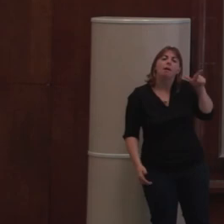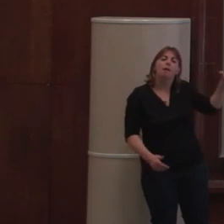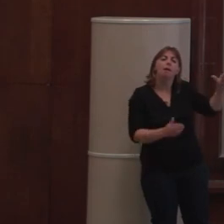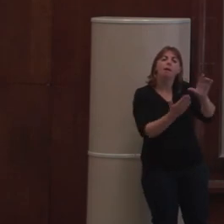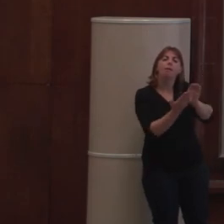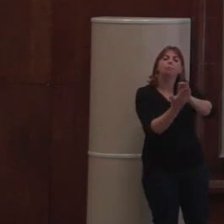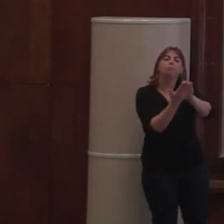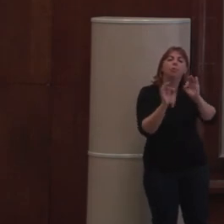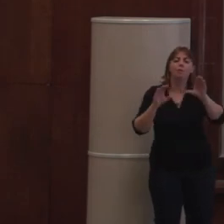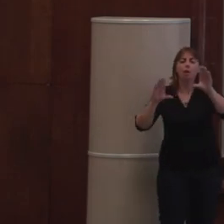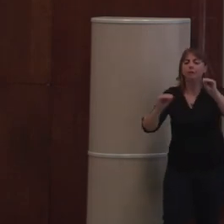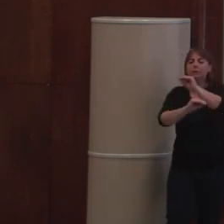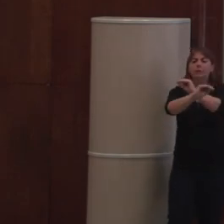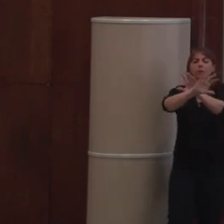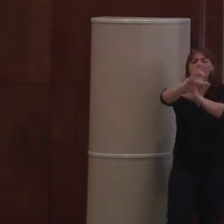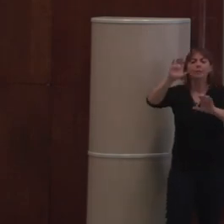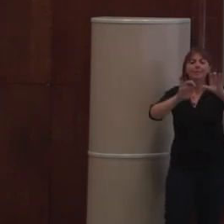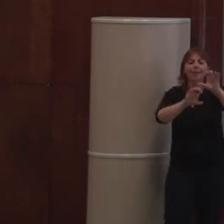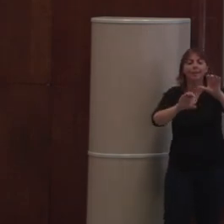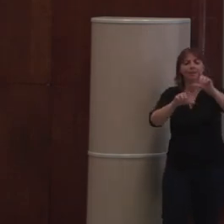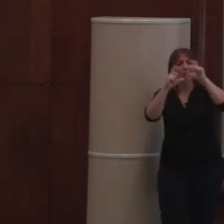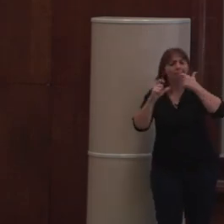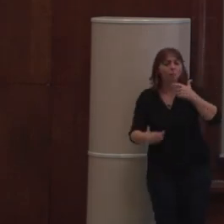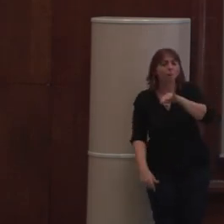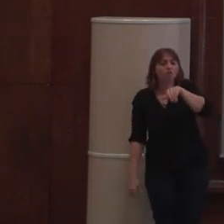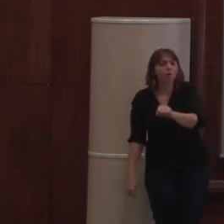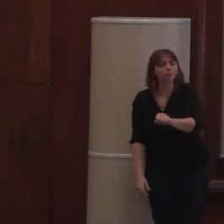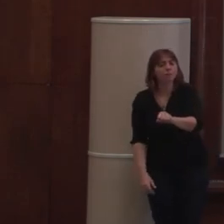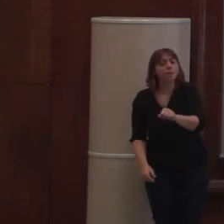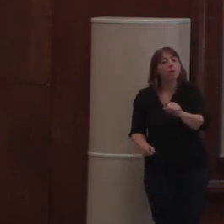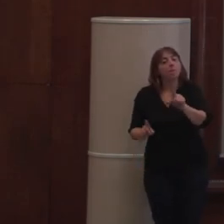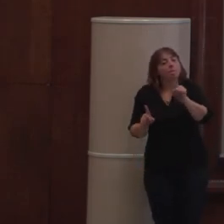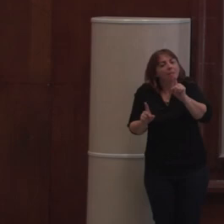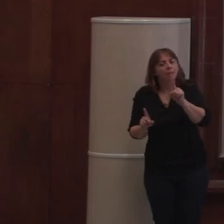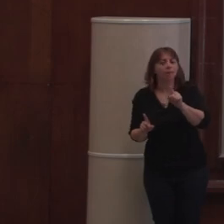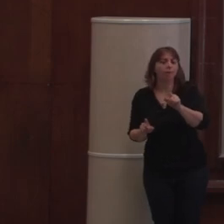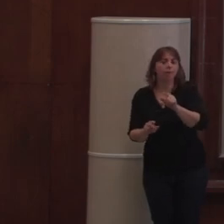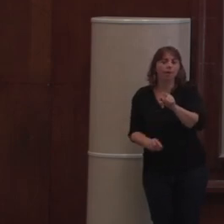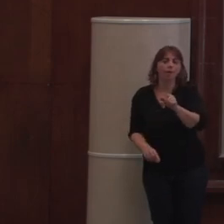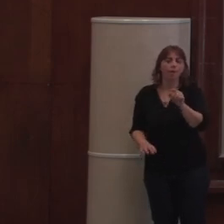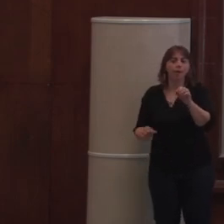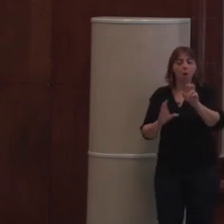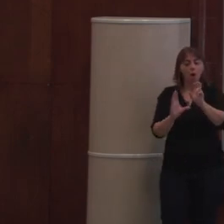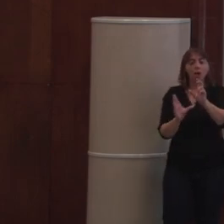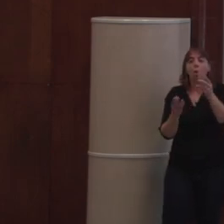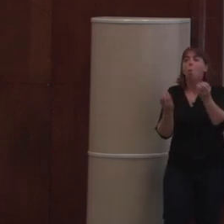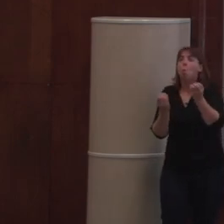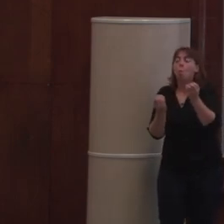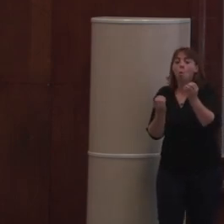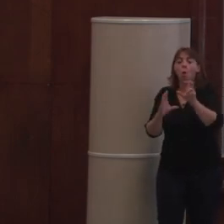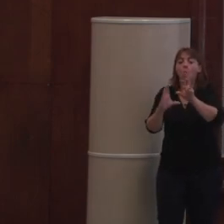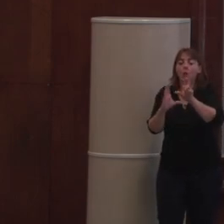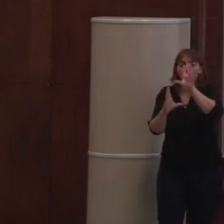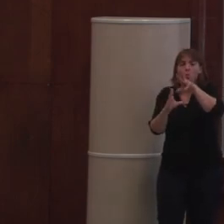permet de dynamiquement disposer des trucs, etc., il est fait en JavaScript, bien entendu. Mais du JavaScript qui n pas extérieur à Plone. Il est dans Plone. Donc,